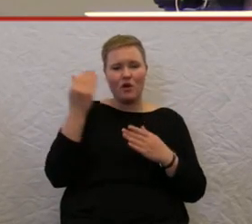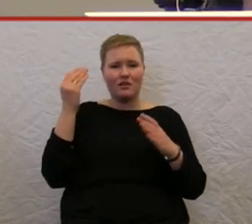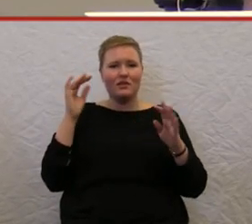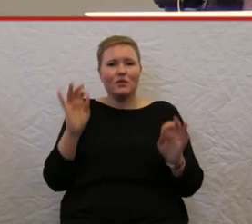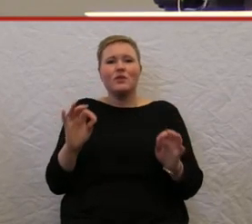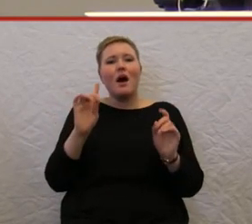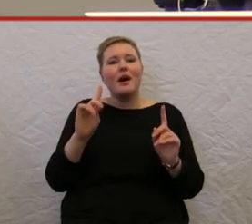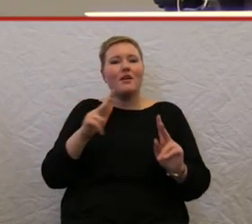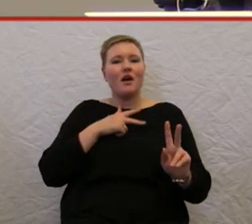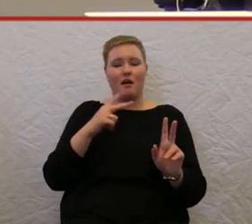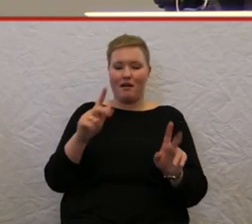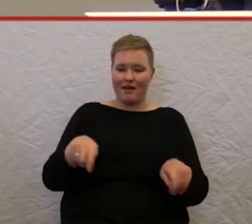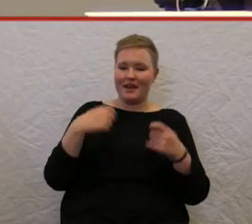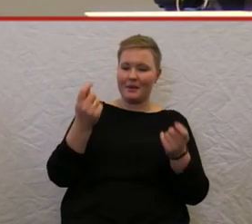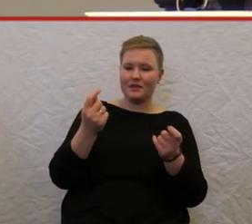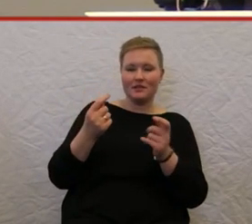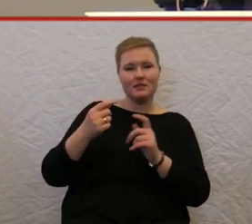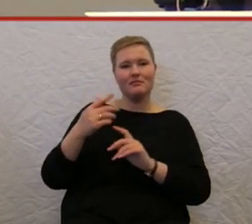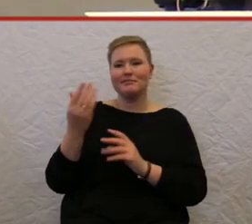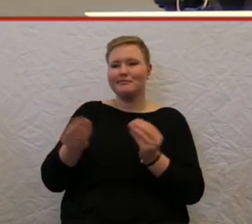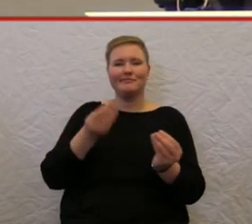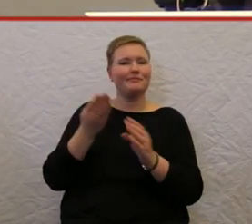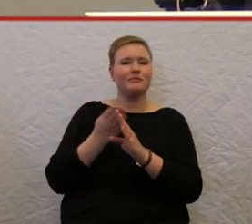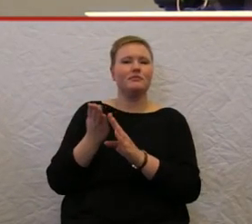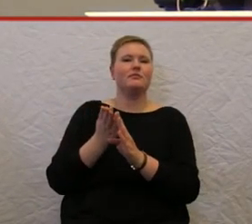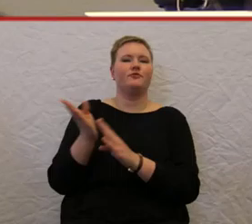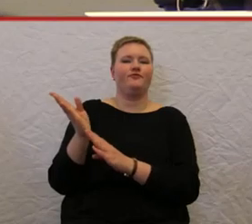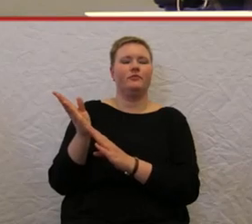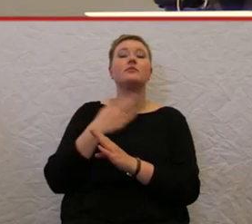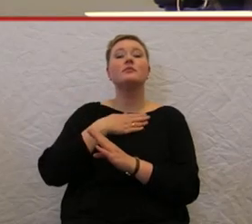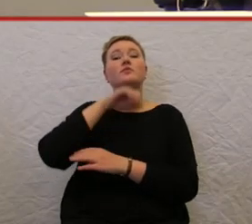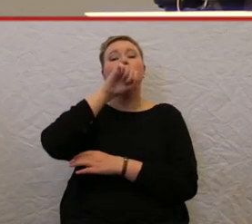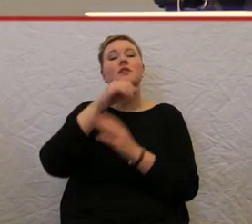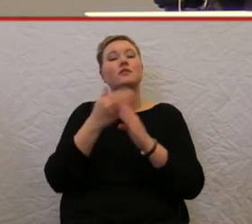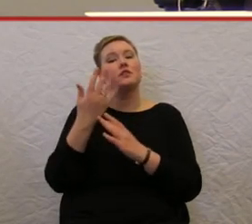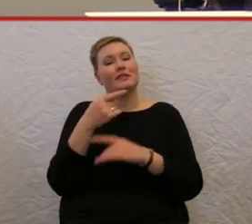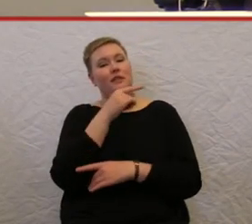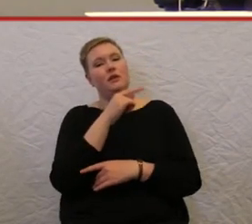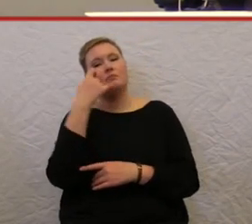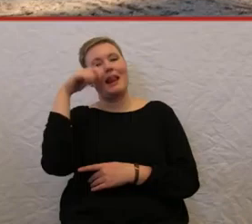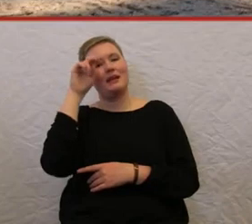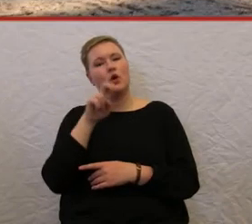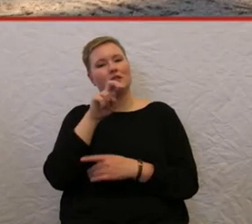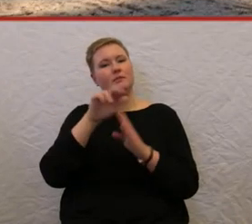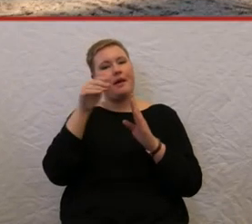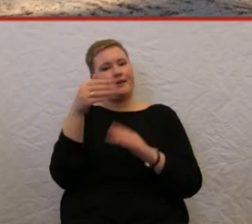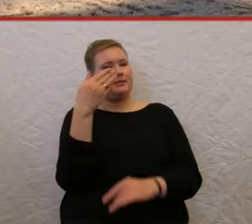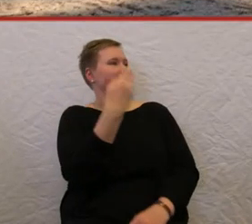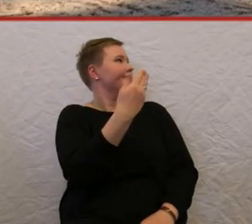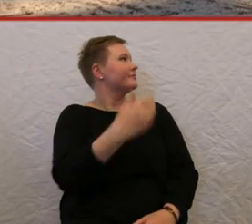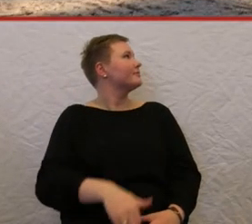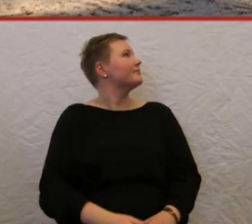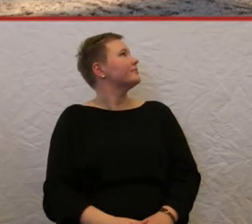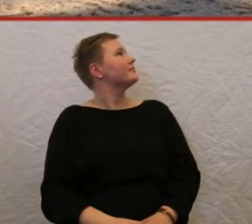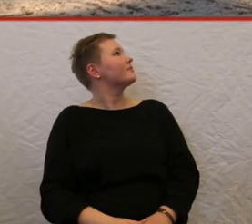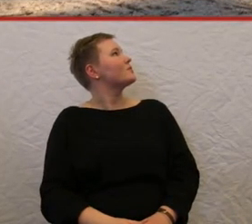wo die Erkenntnis landet am Ende. Meine Lieblingsinnovation ist aber eigentlich diese hier aus Berlin-Kreuzberg, wo eine